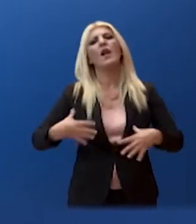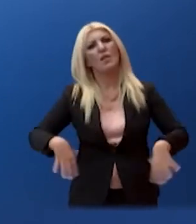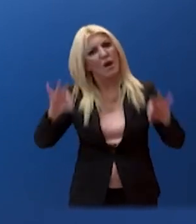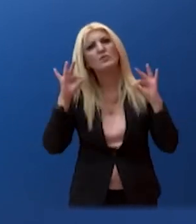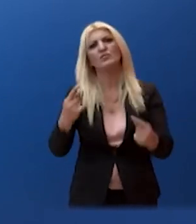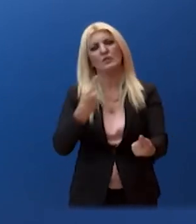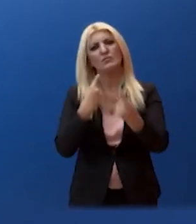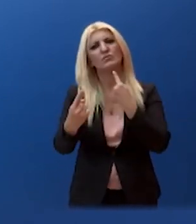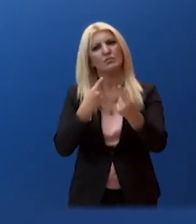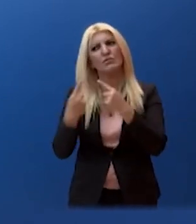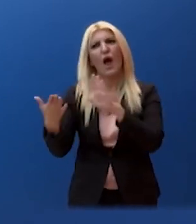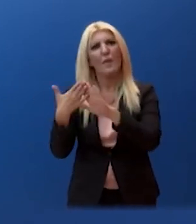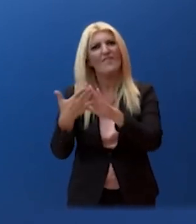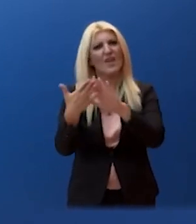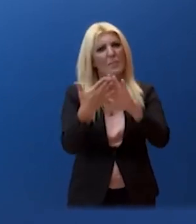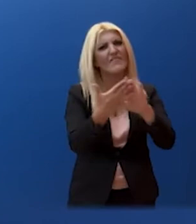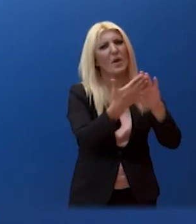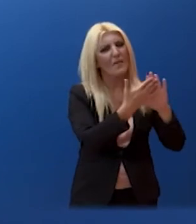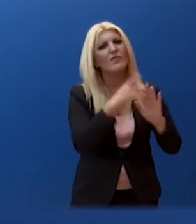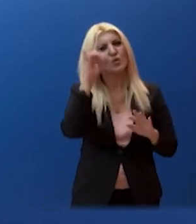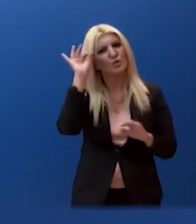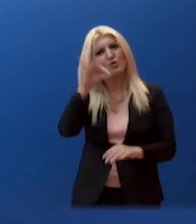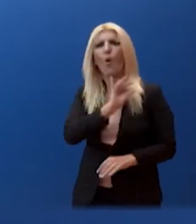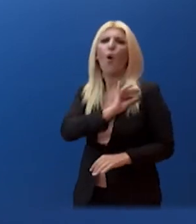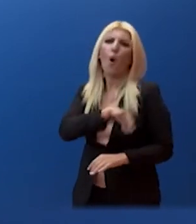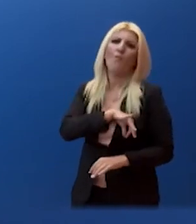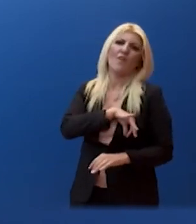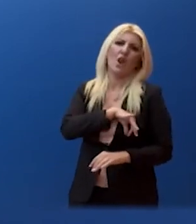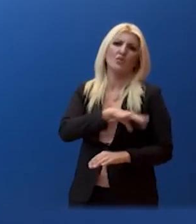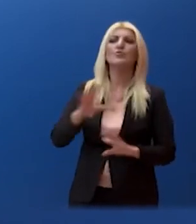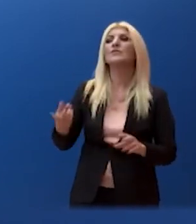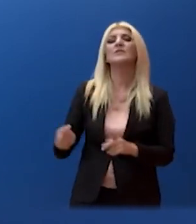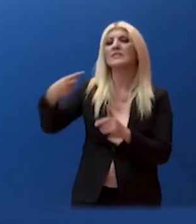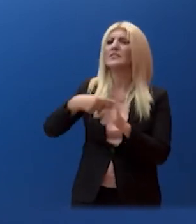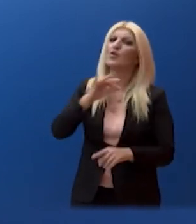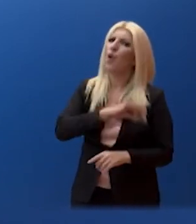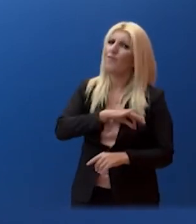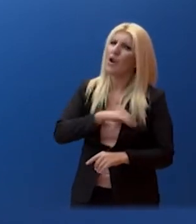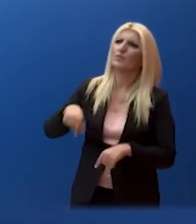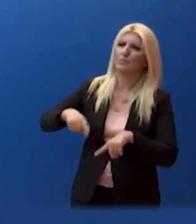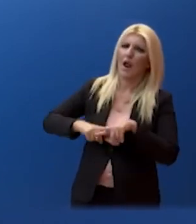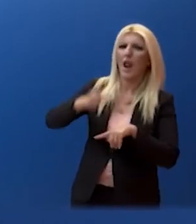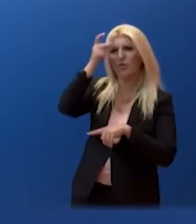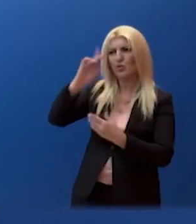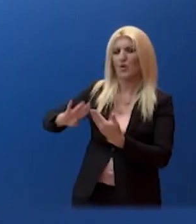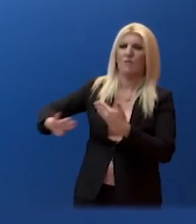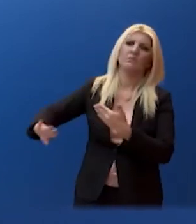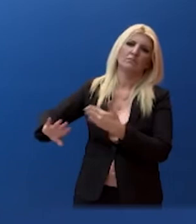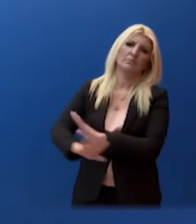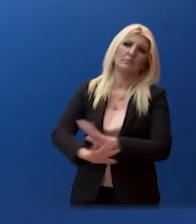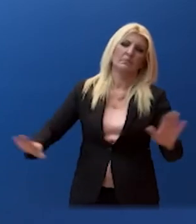διερευνητικών επαφών η οποία θα είναι προς όφελος των λαών της περιοχής και φυσικά των σχέσεων των δύο χωρών. Παρακαλώ, κυρία Μουρέλατου.